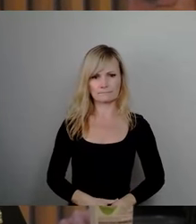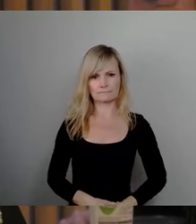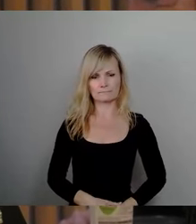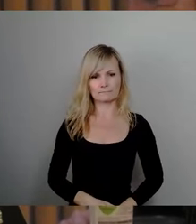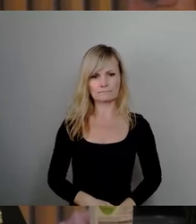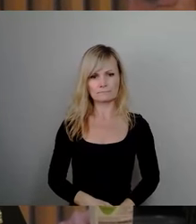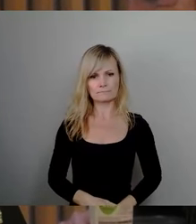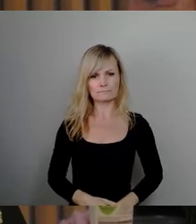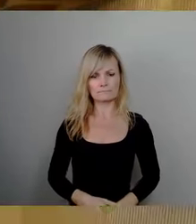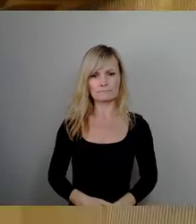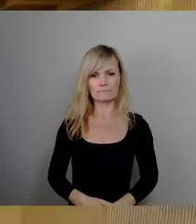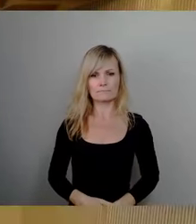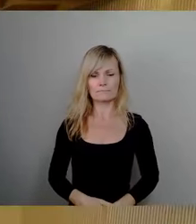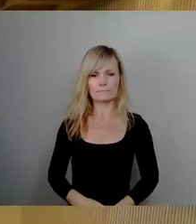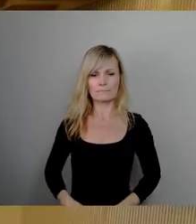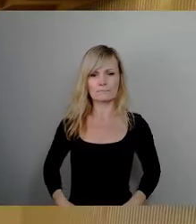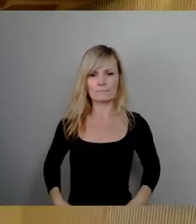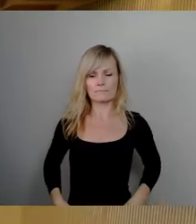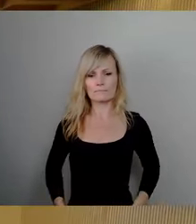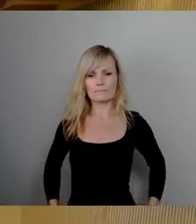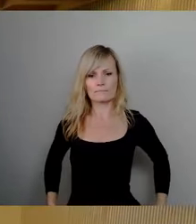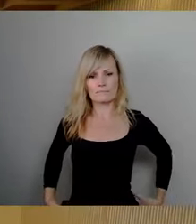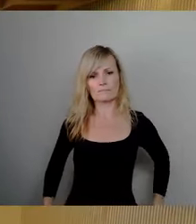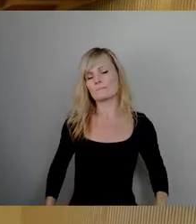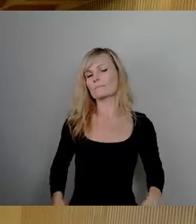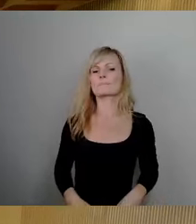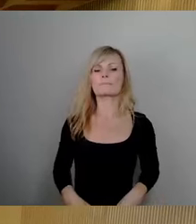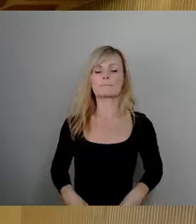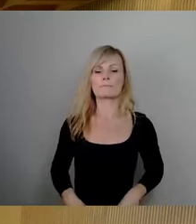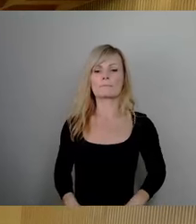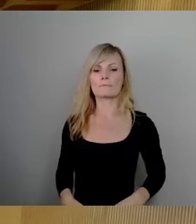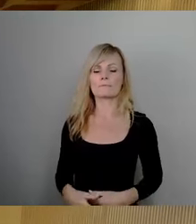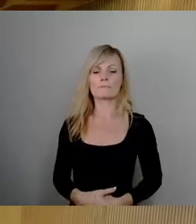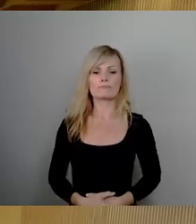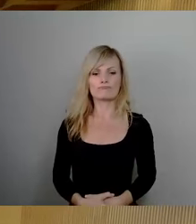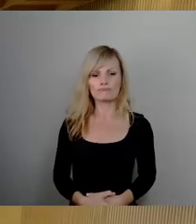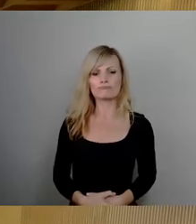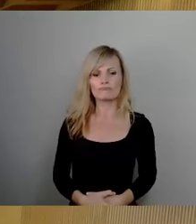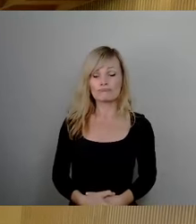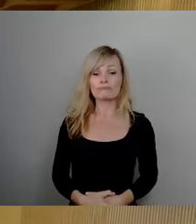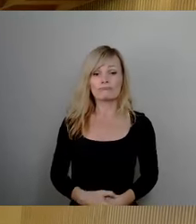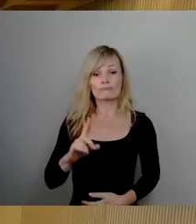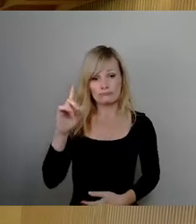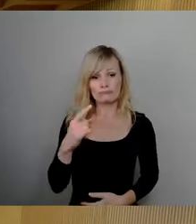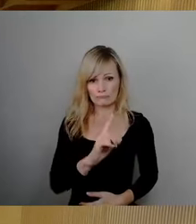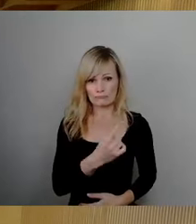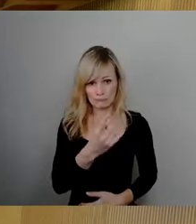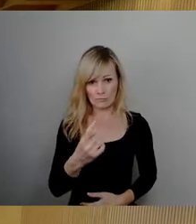Okay, vielen Dank. Das fordert noch mal eine weitere Wortmeldung raus. Steffen Kaden, bitte.